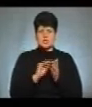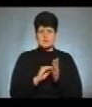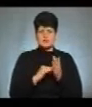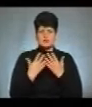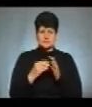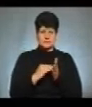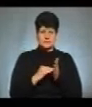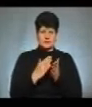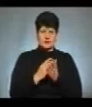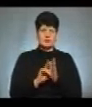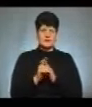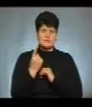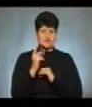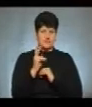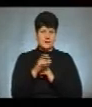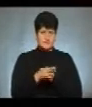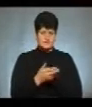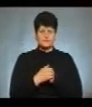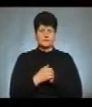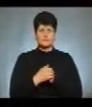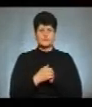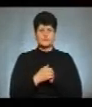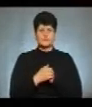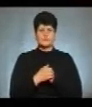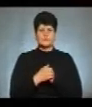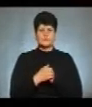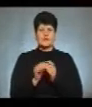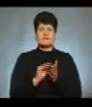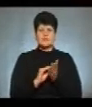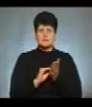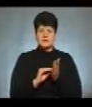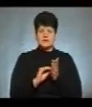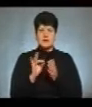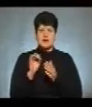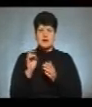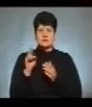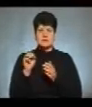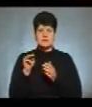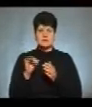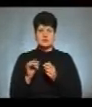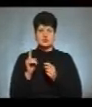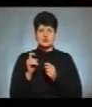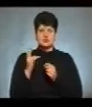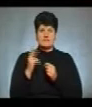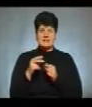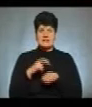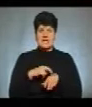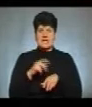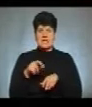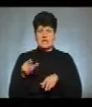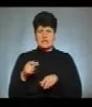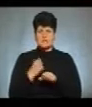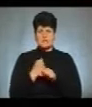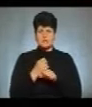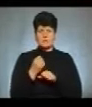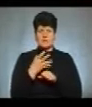починаючи з 1 квітня. Виписують ці рецепти 120 лікарів, які у нас працюють у